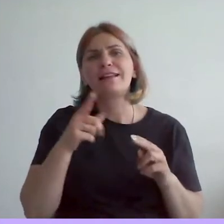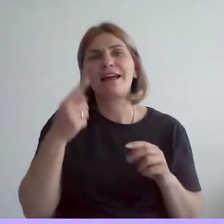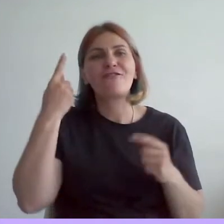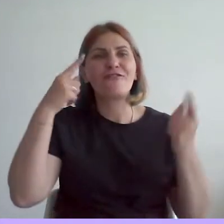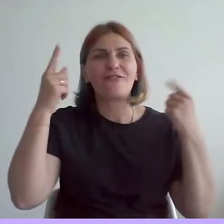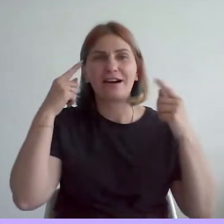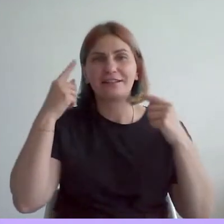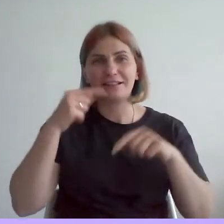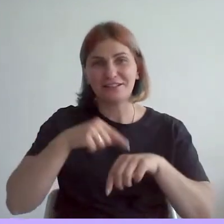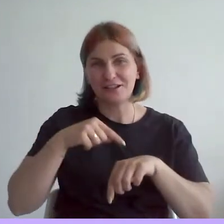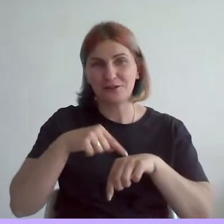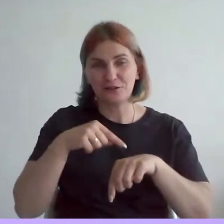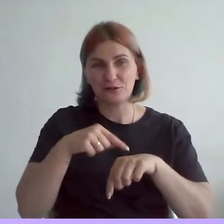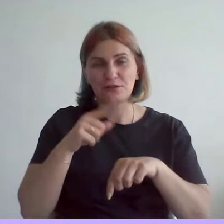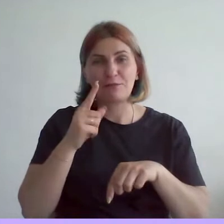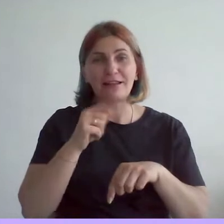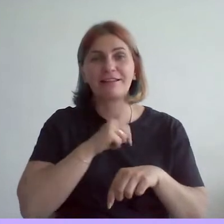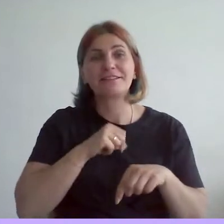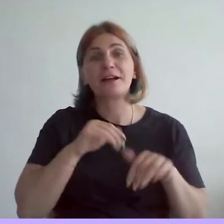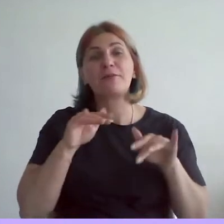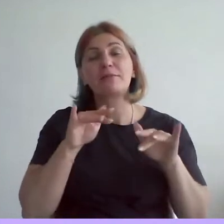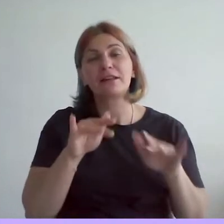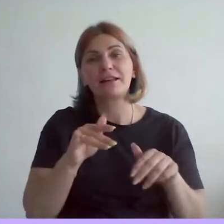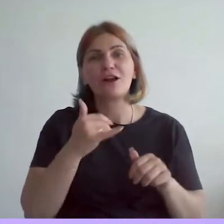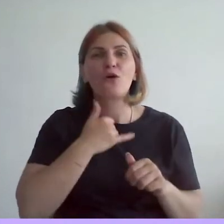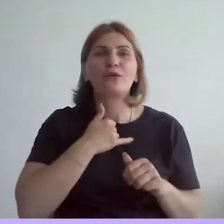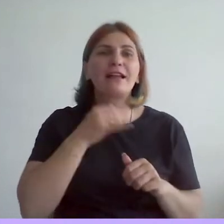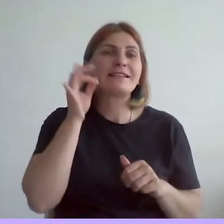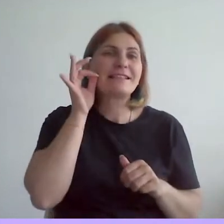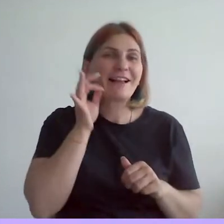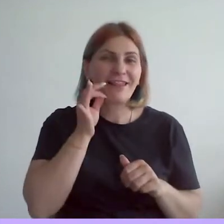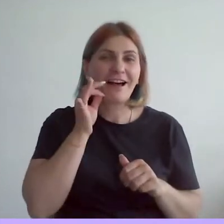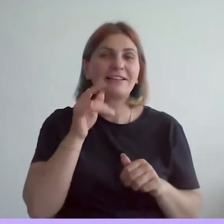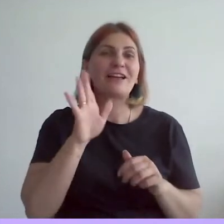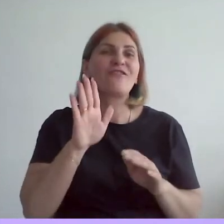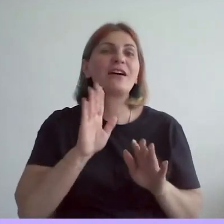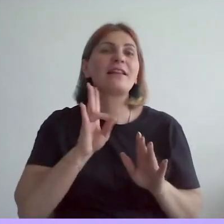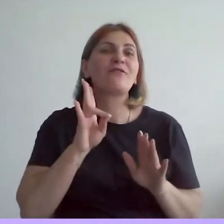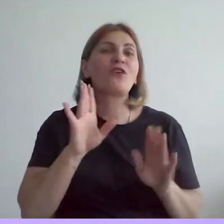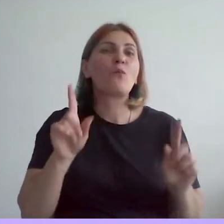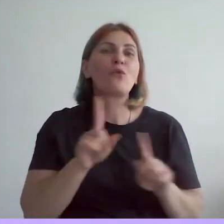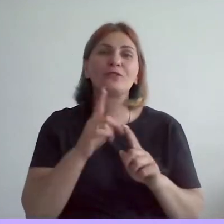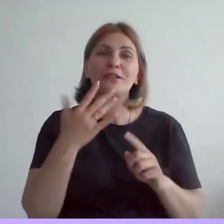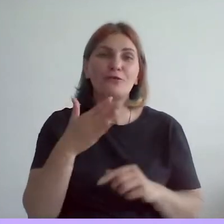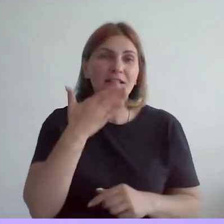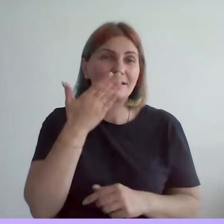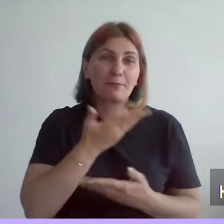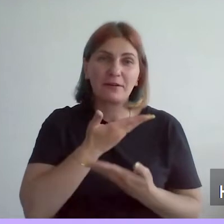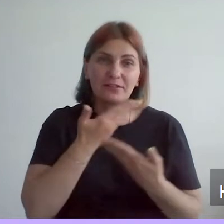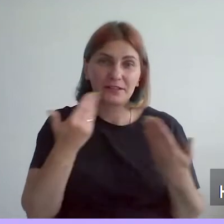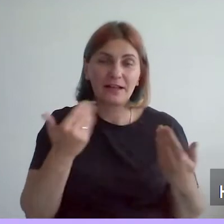ощущения, потому что на самом деле, конечно же, у нас сладким здесь уже не пахнет. Но интересно, что в наши залы